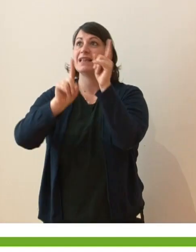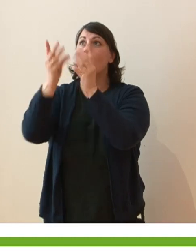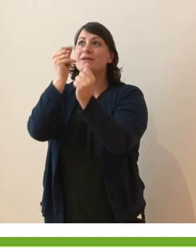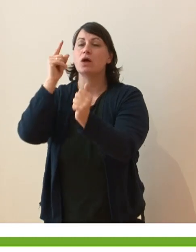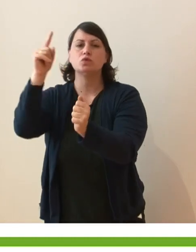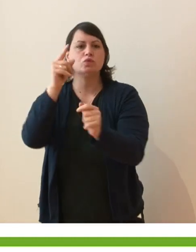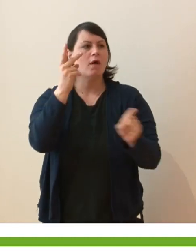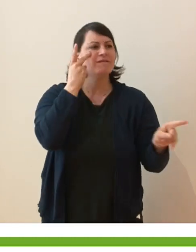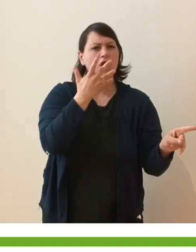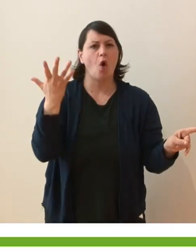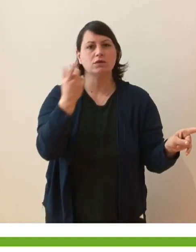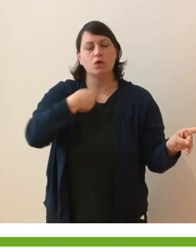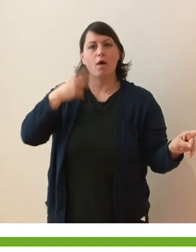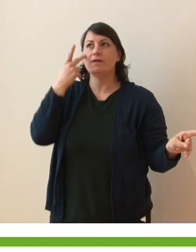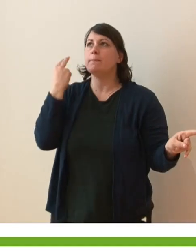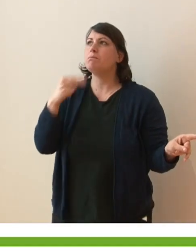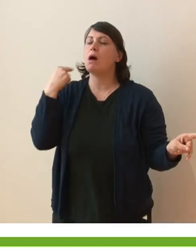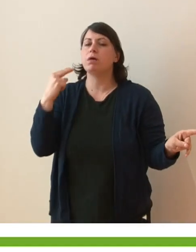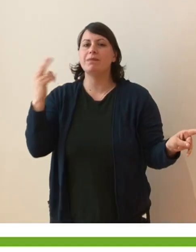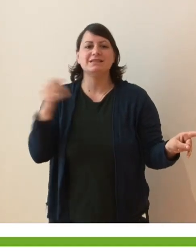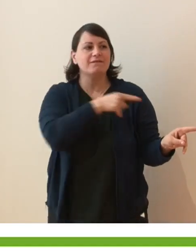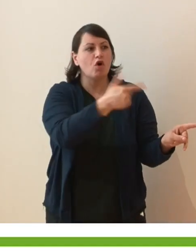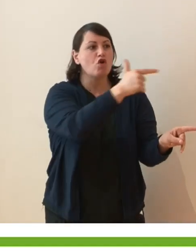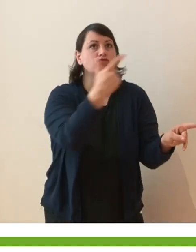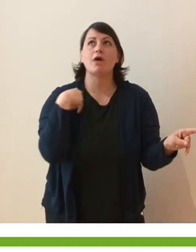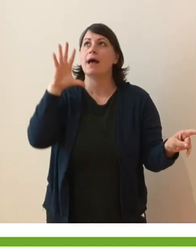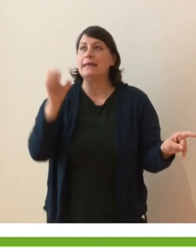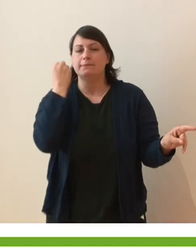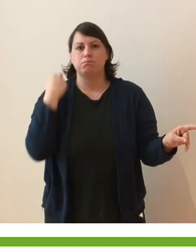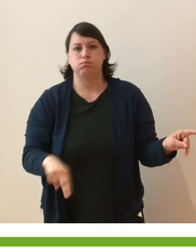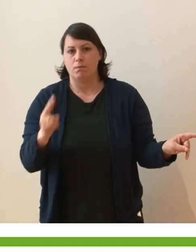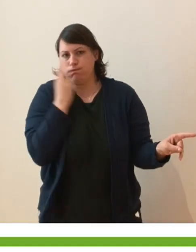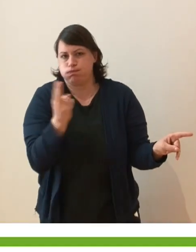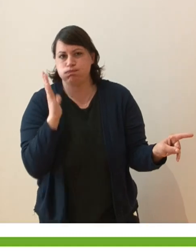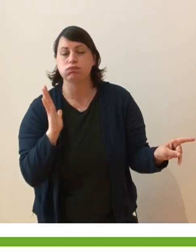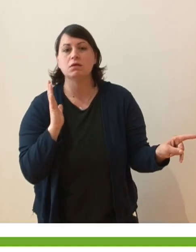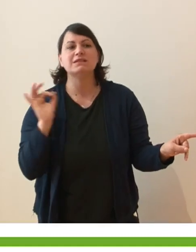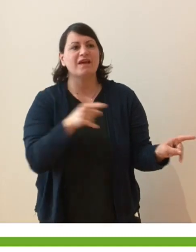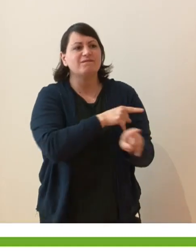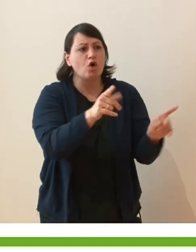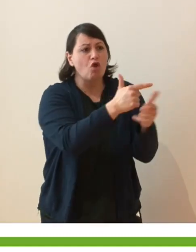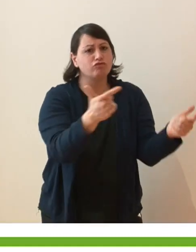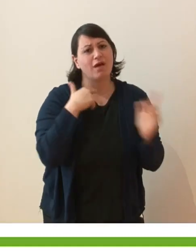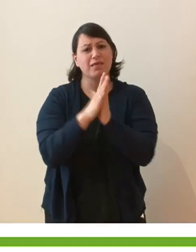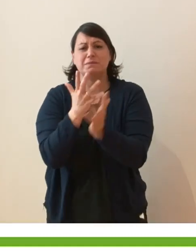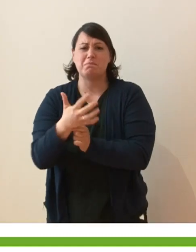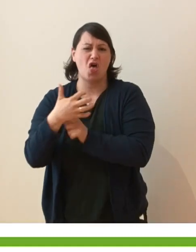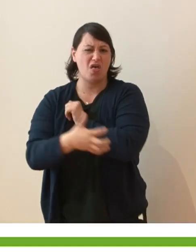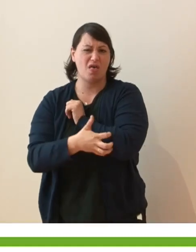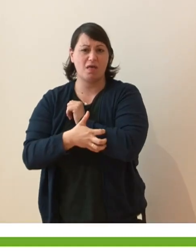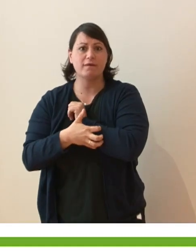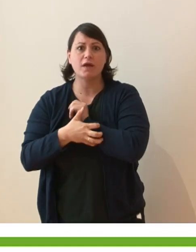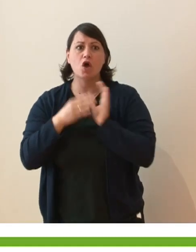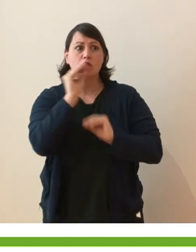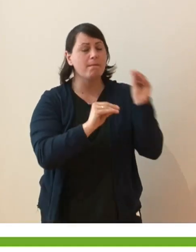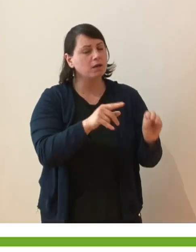senza di voi noi non riusciremmo a cogliere. Saremmo una Chiesa e un popolo troppo povero se ci dimenticassimo di fare questa domanda.